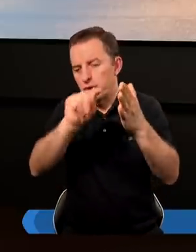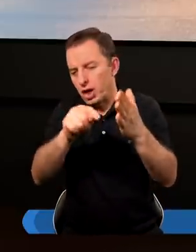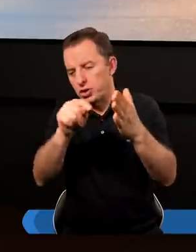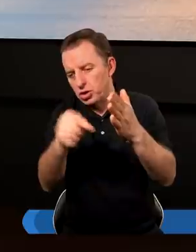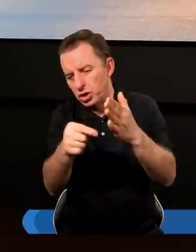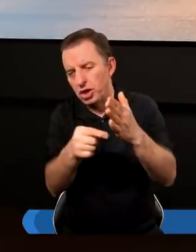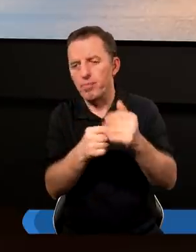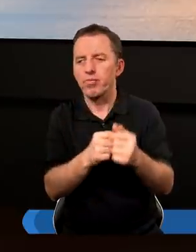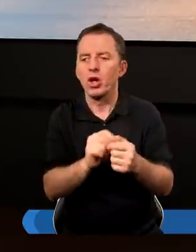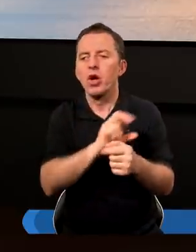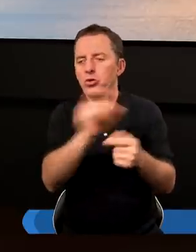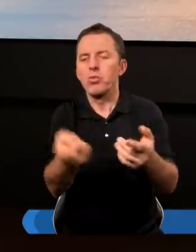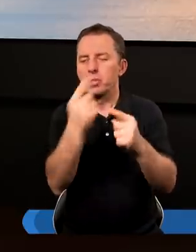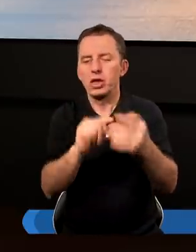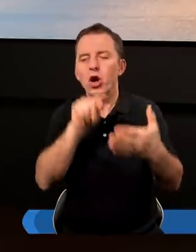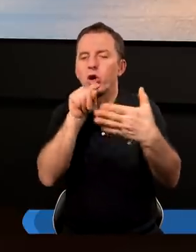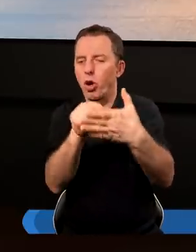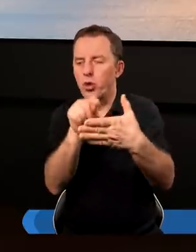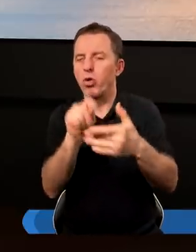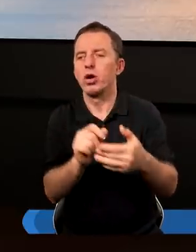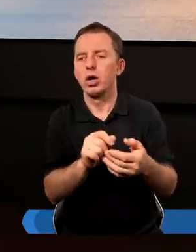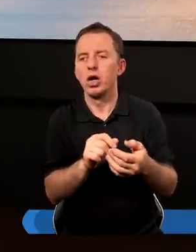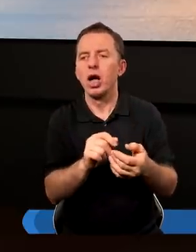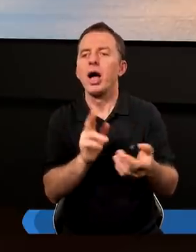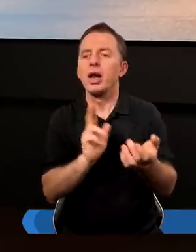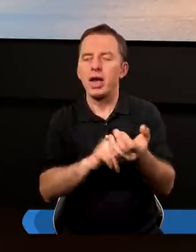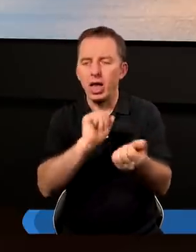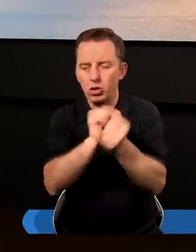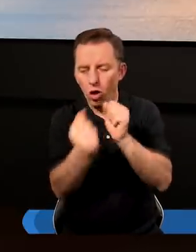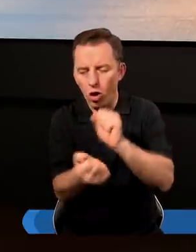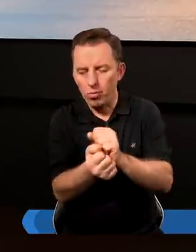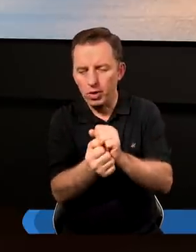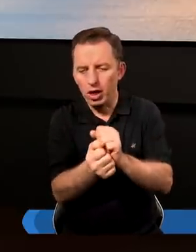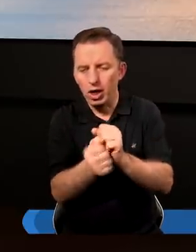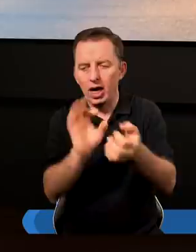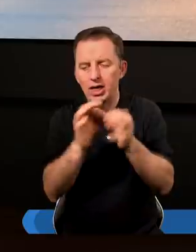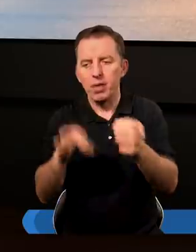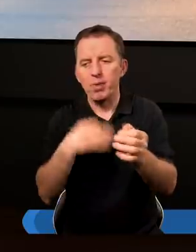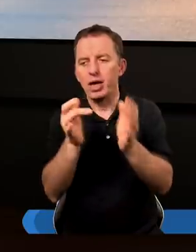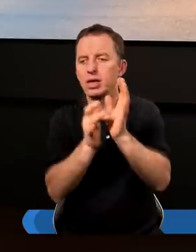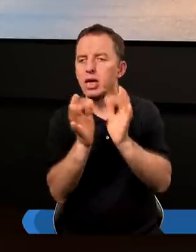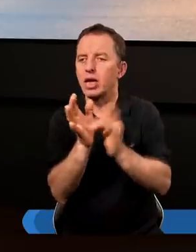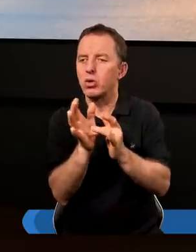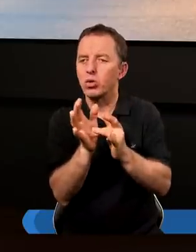czy przed kropką. Natomiast gdy Pan Jezus